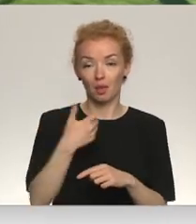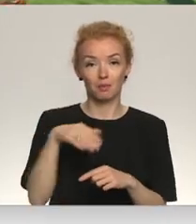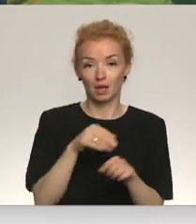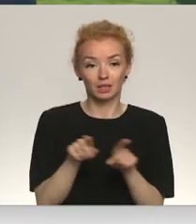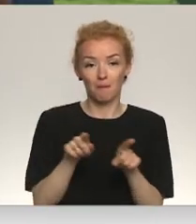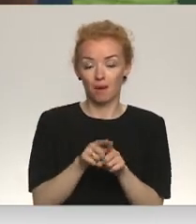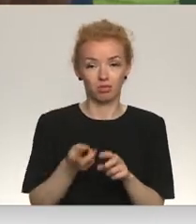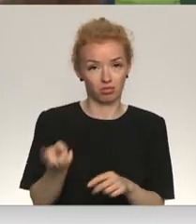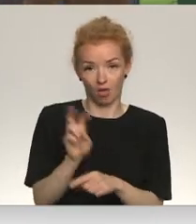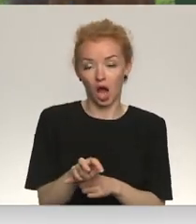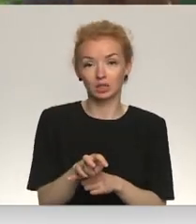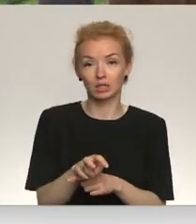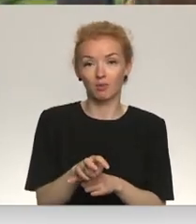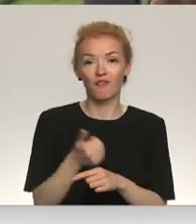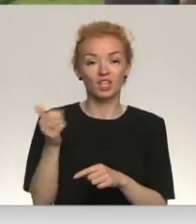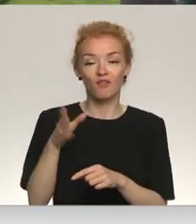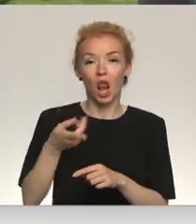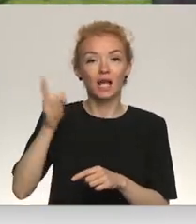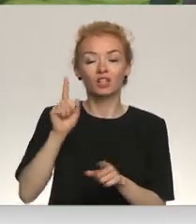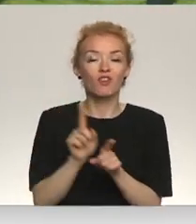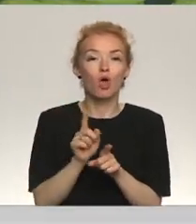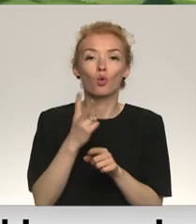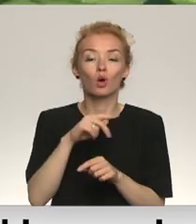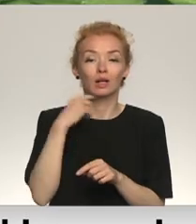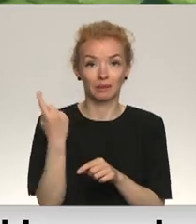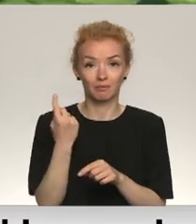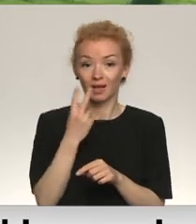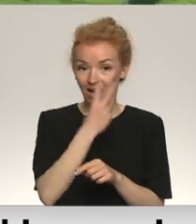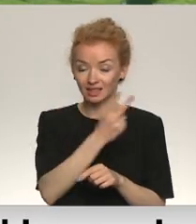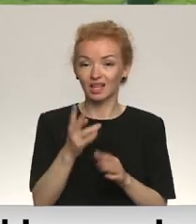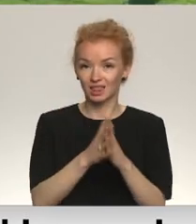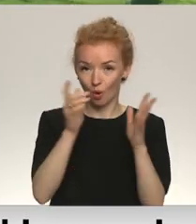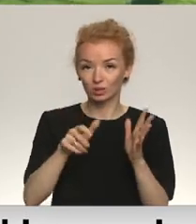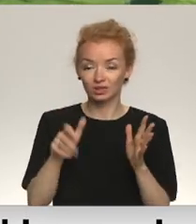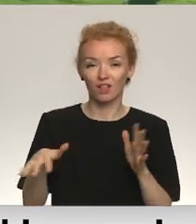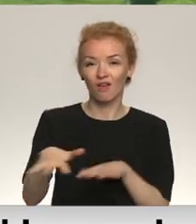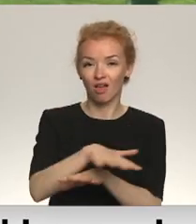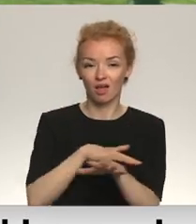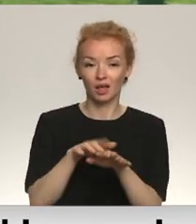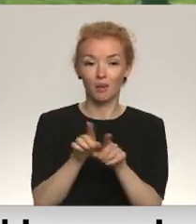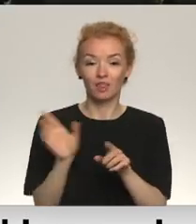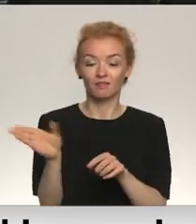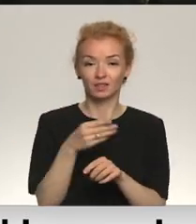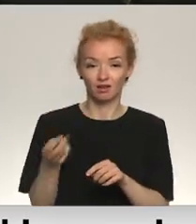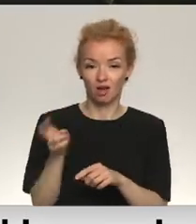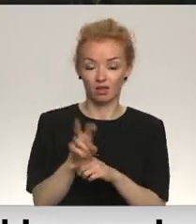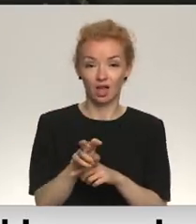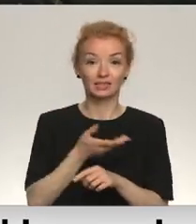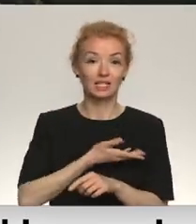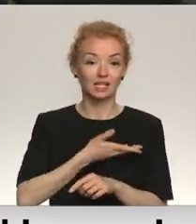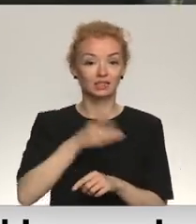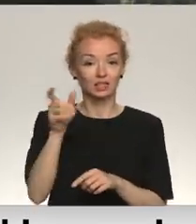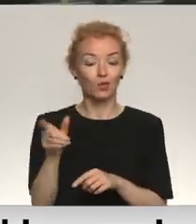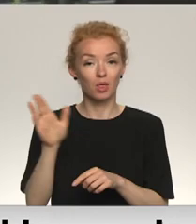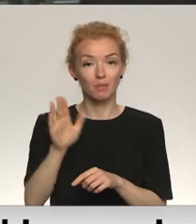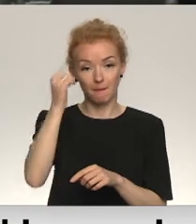kā atnācām šogad. Viņi var aizlēgt, ko vien vēlas, redziet, cik daudz ir cilvēki un visi atnāks. Iedzīvotāji ziedus